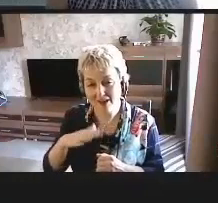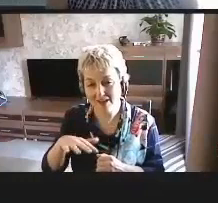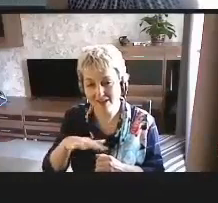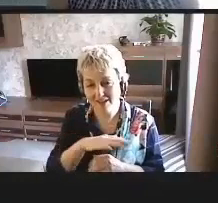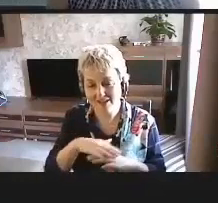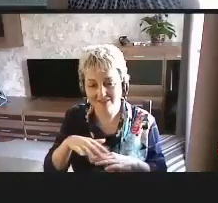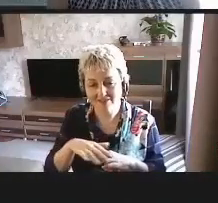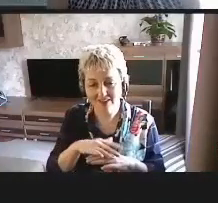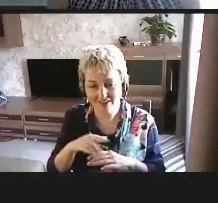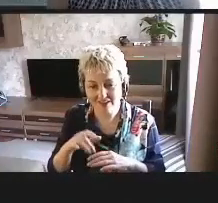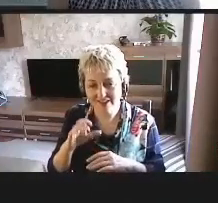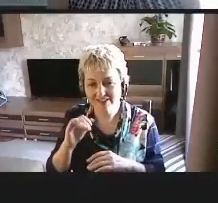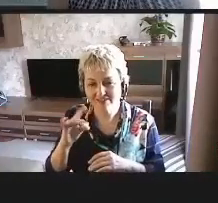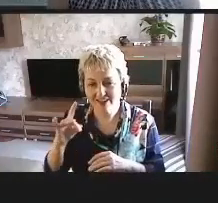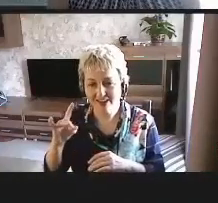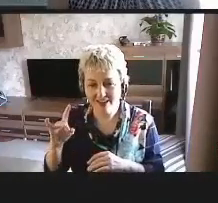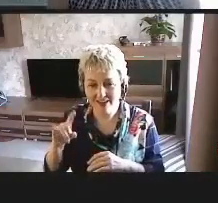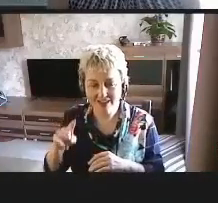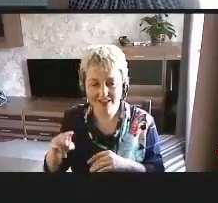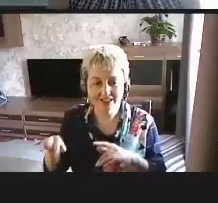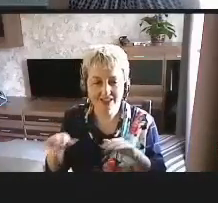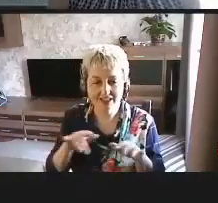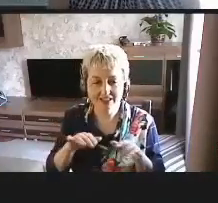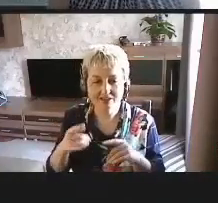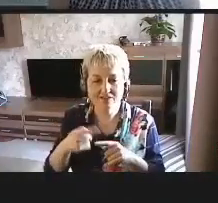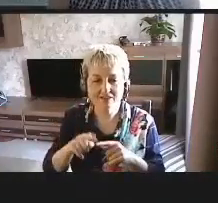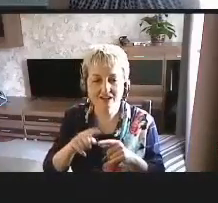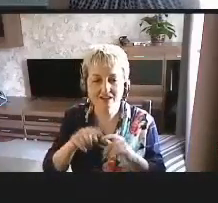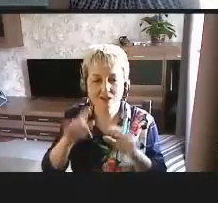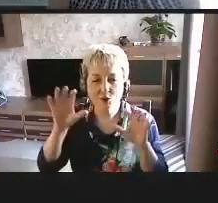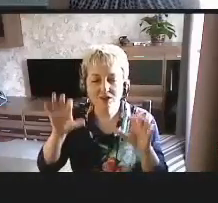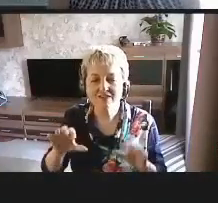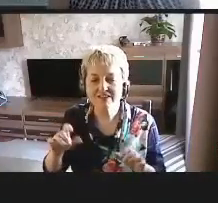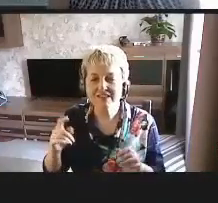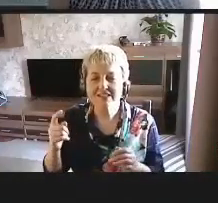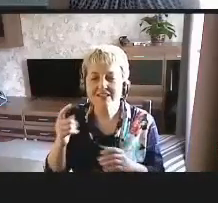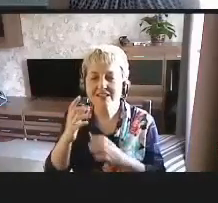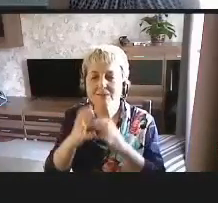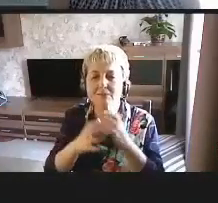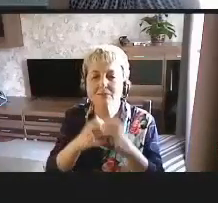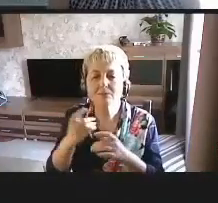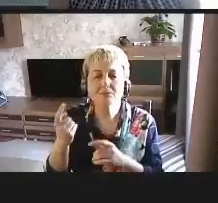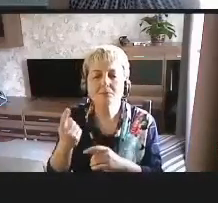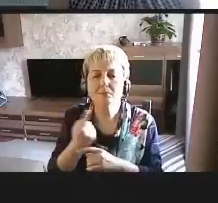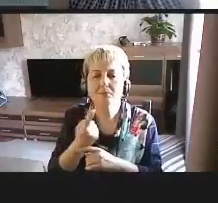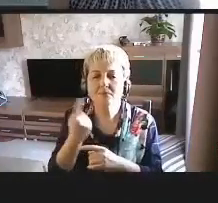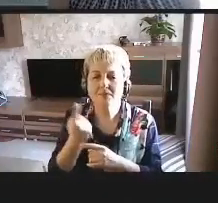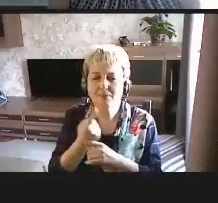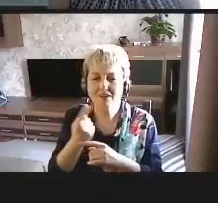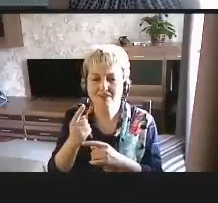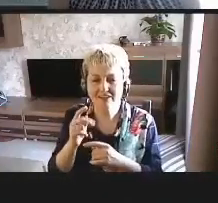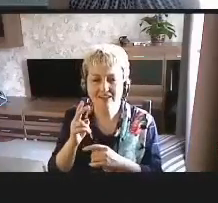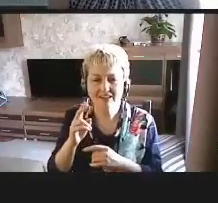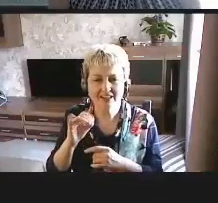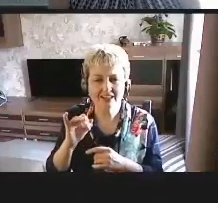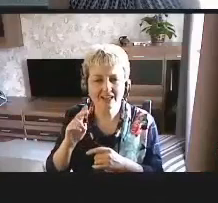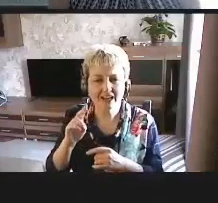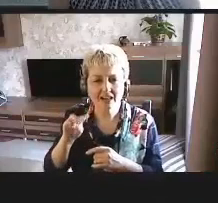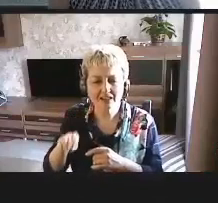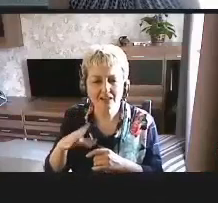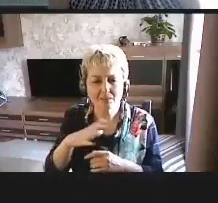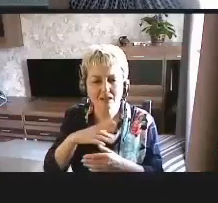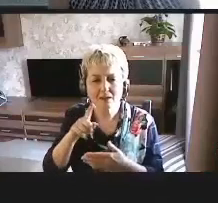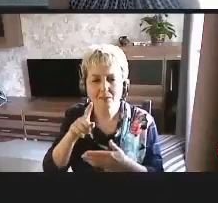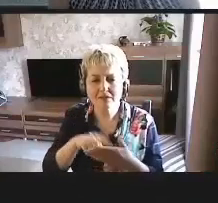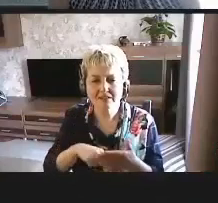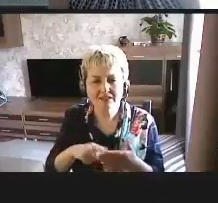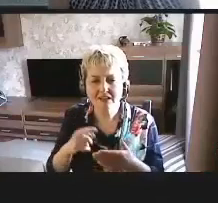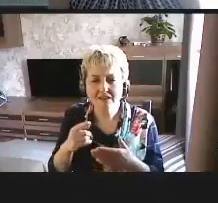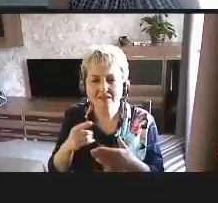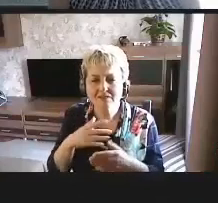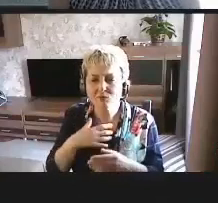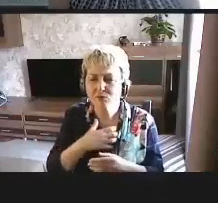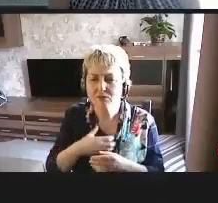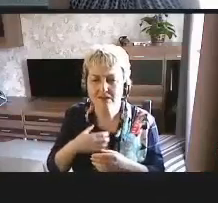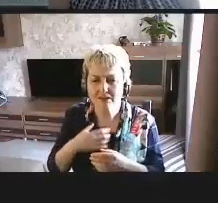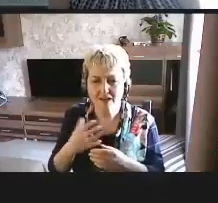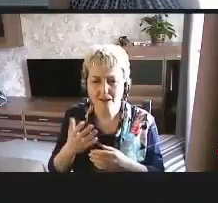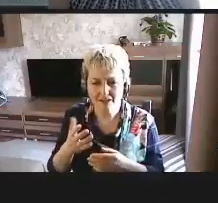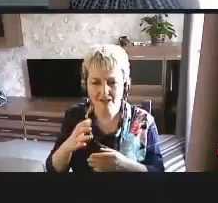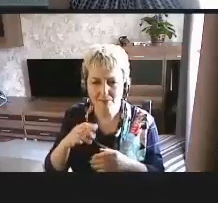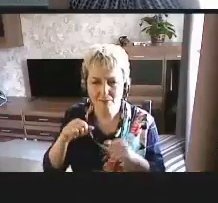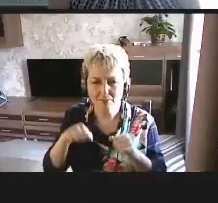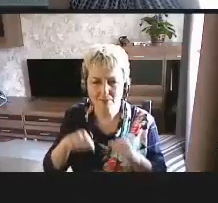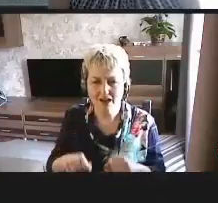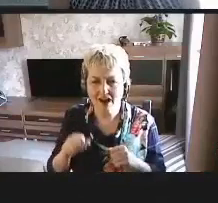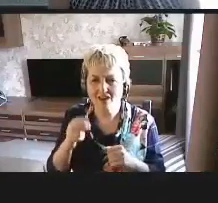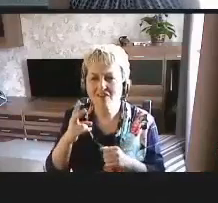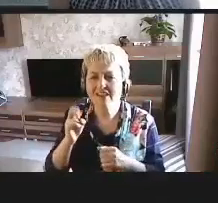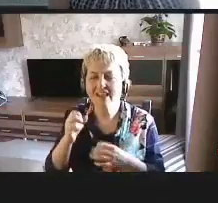деятельности, это то, что в этой Конвенции впервые доступность ИКТ была признана неотъемлемой частью права